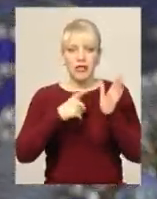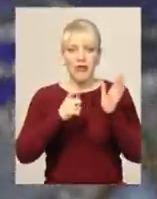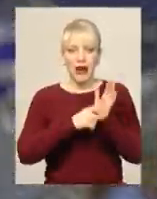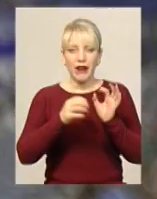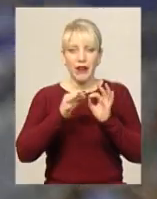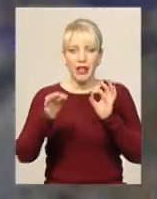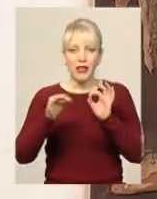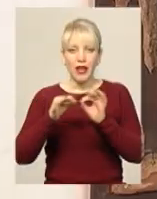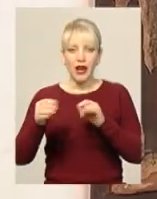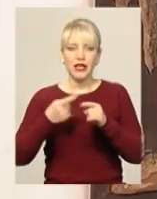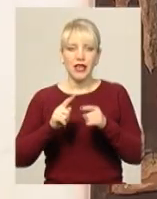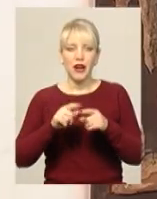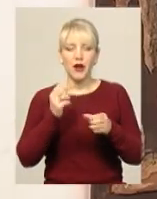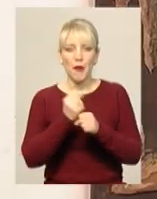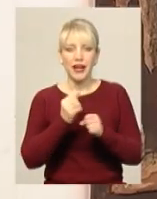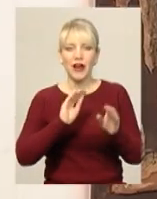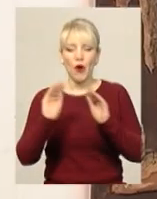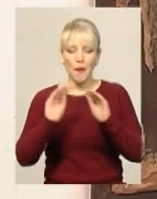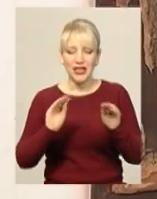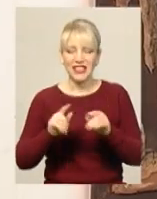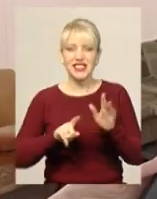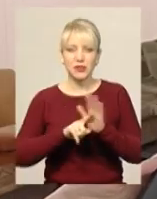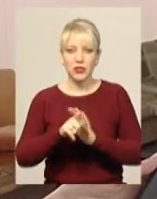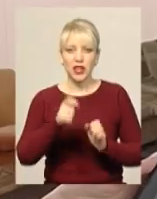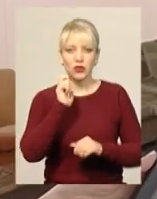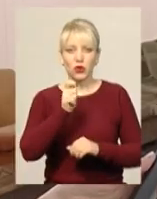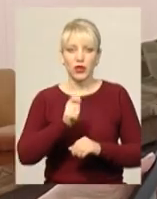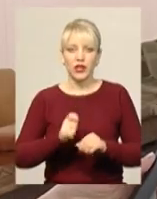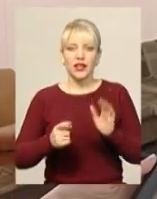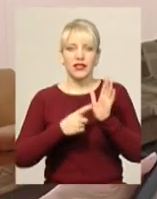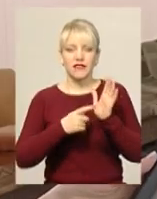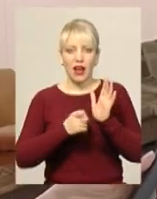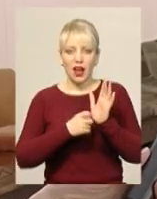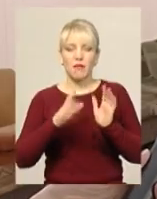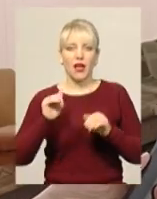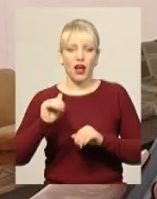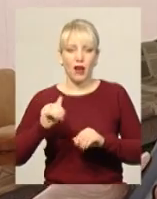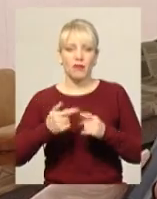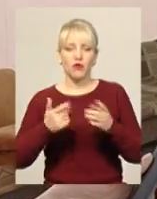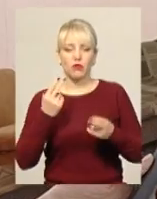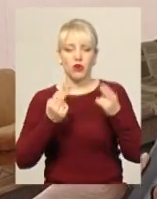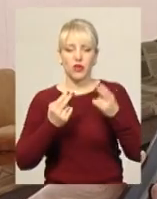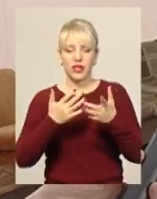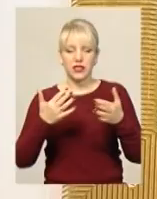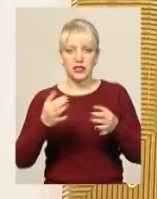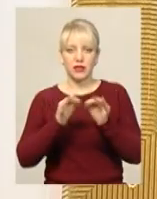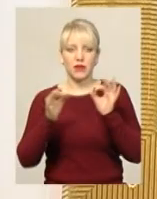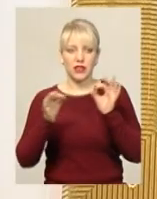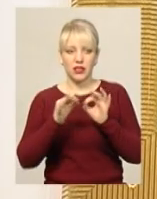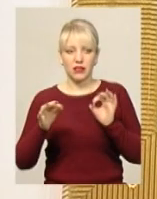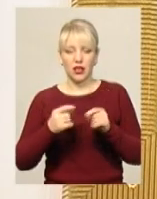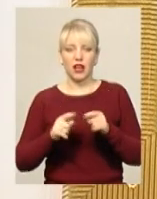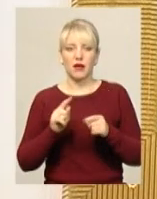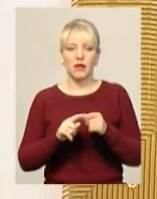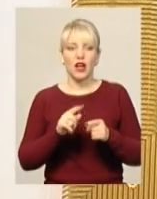спочатку робить композицію цвяхами, а потім вже кольоровими різними фактурами. тільки обматою, витвор